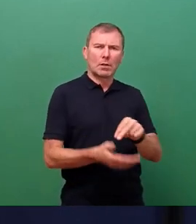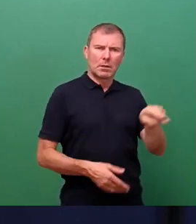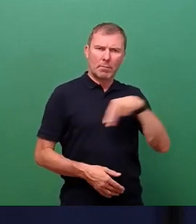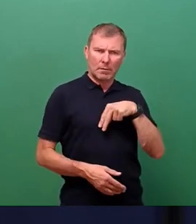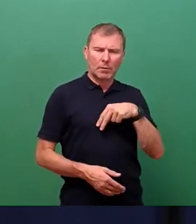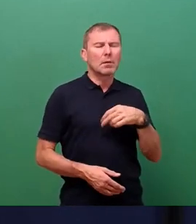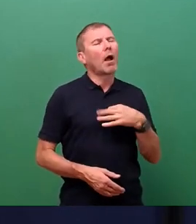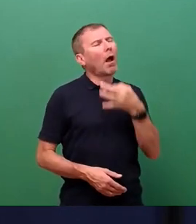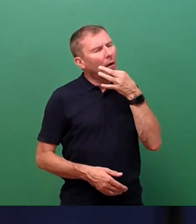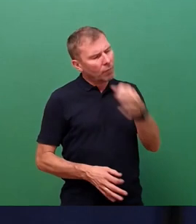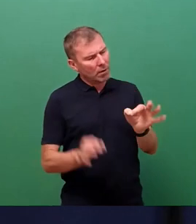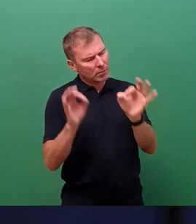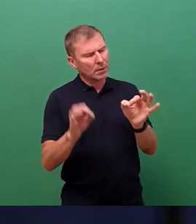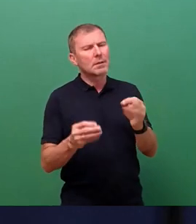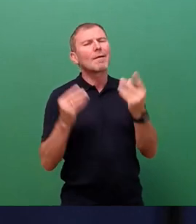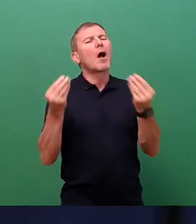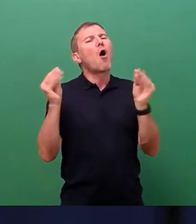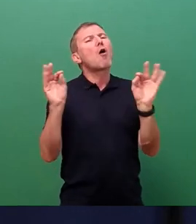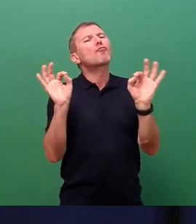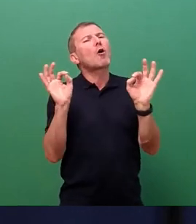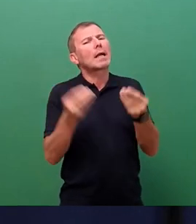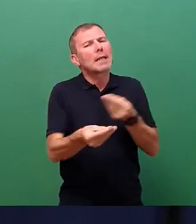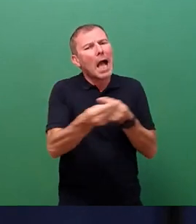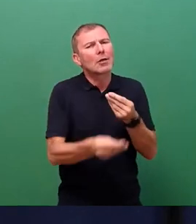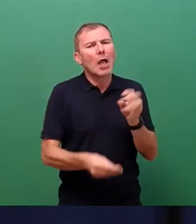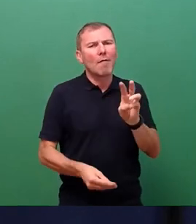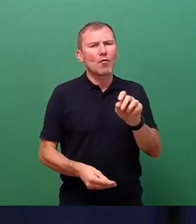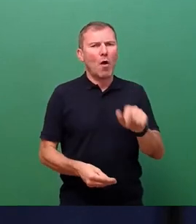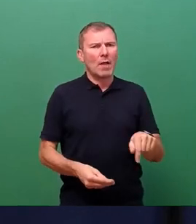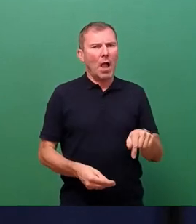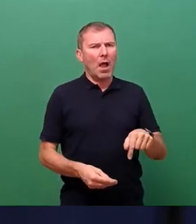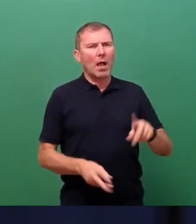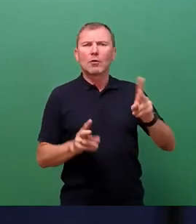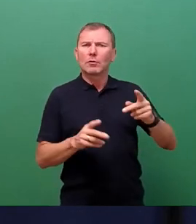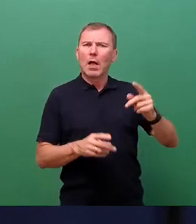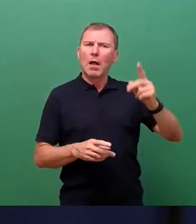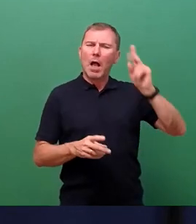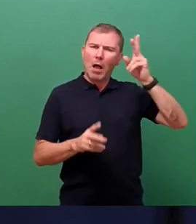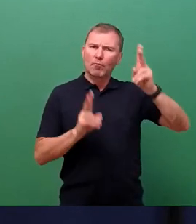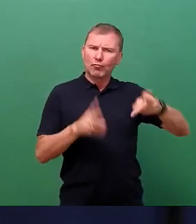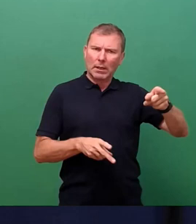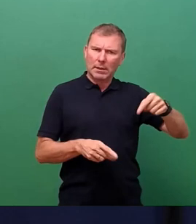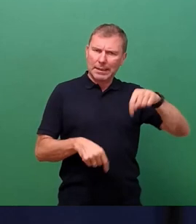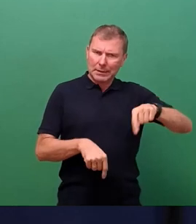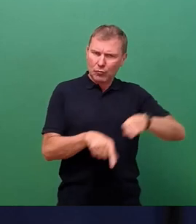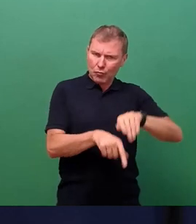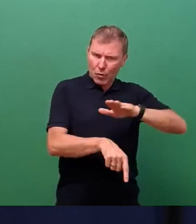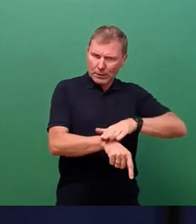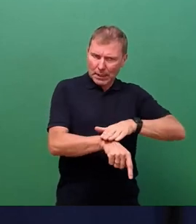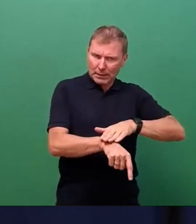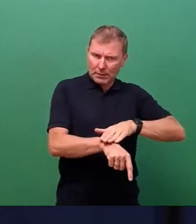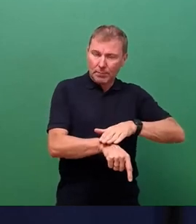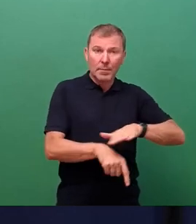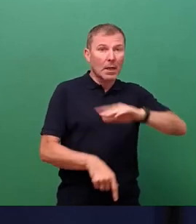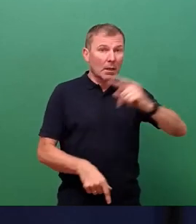konkreten Austausch mit der Vonovia befindet sich die Landeshauptstadt gegenwärtig? Wie ist die Landeshauptstadt auf die